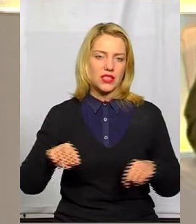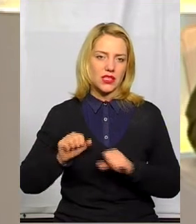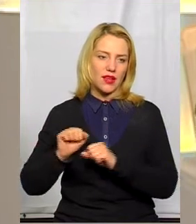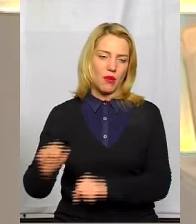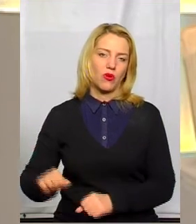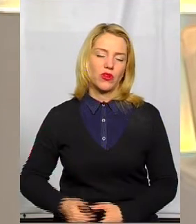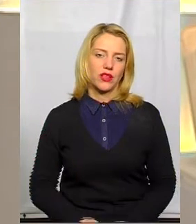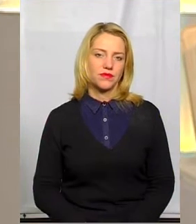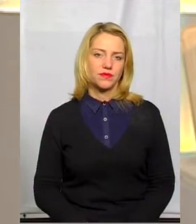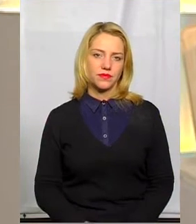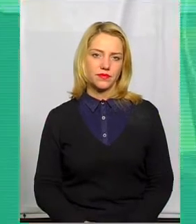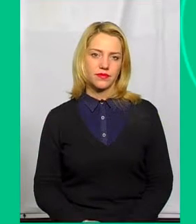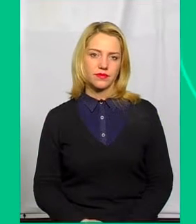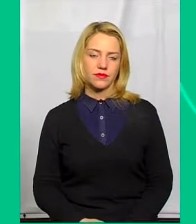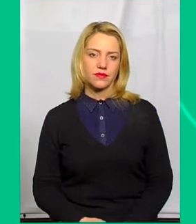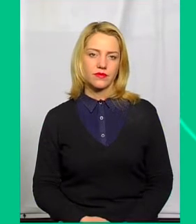Агієв, послухаємо його.